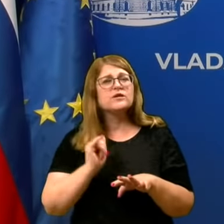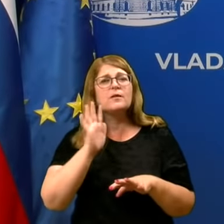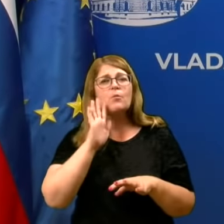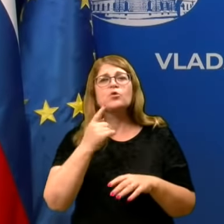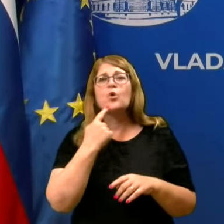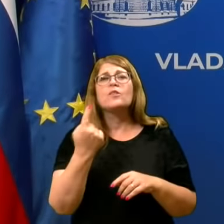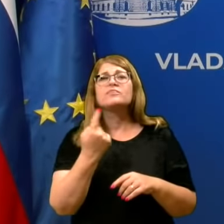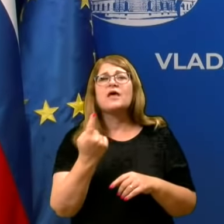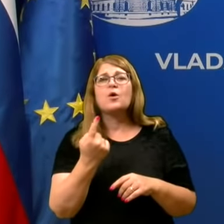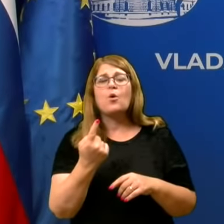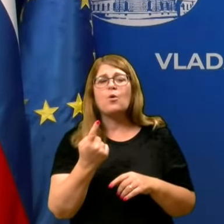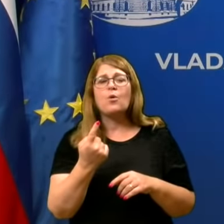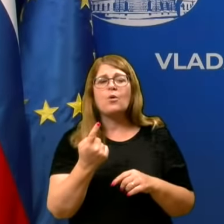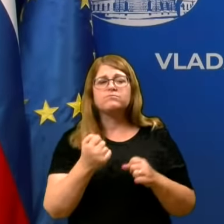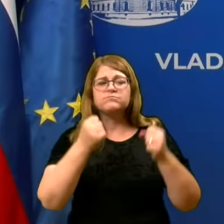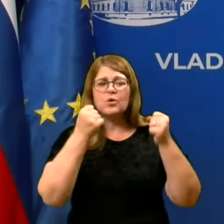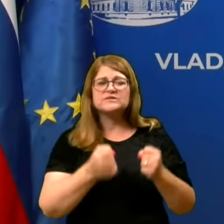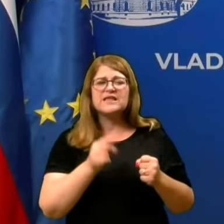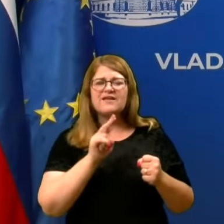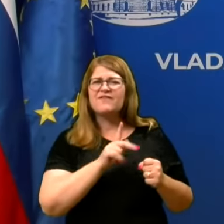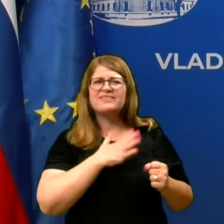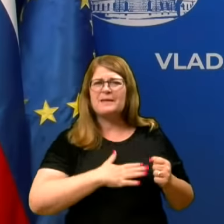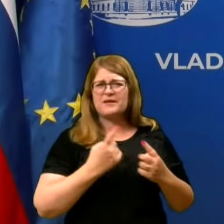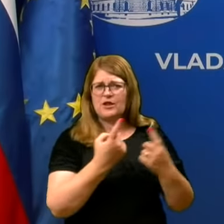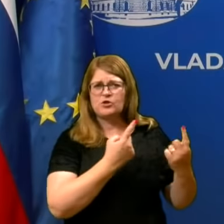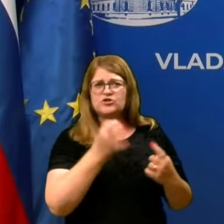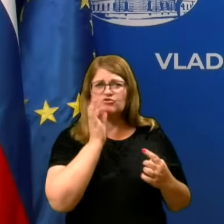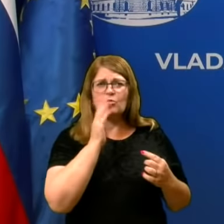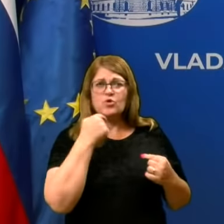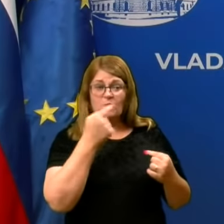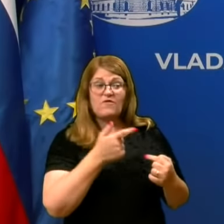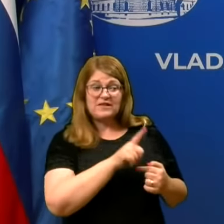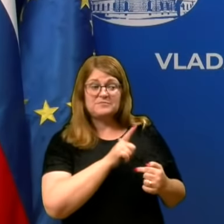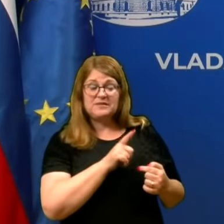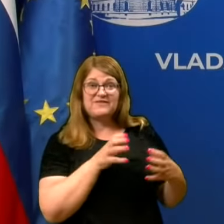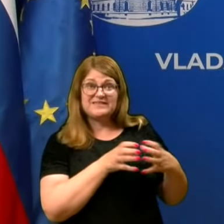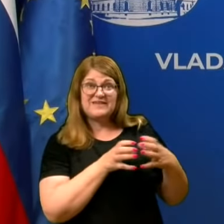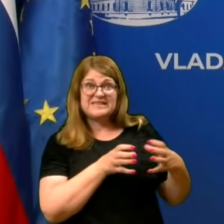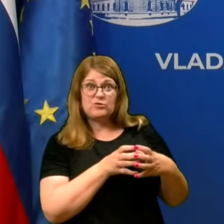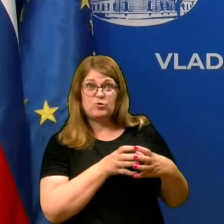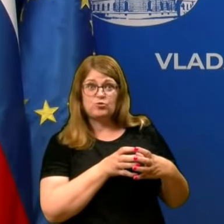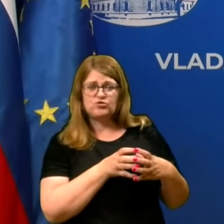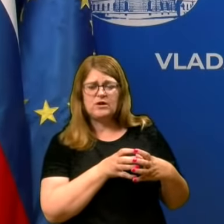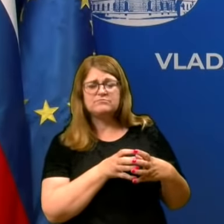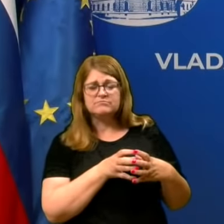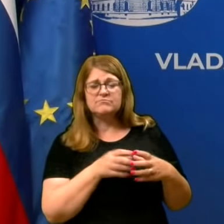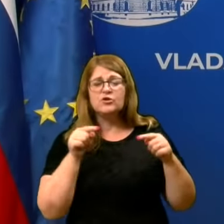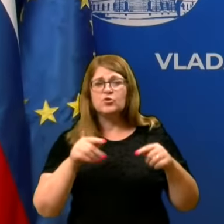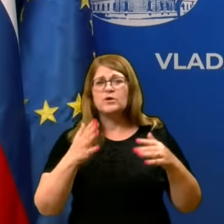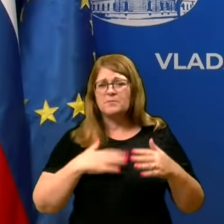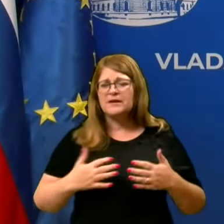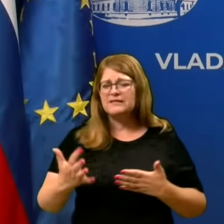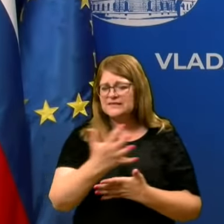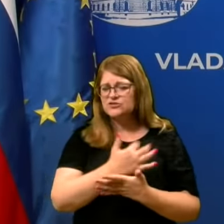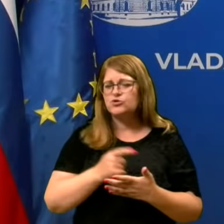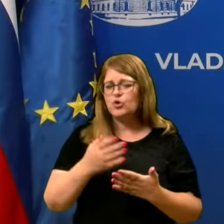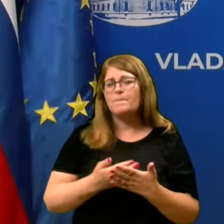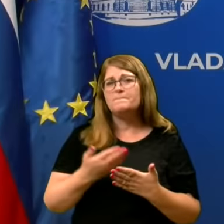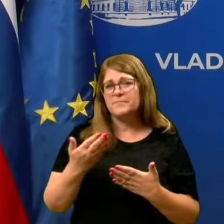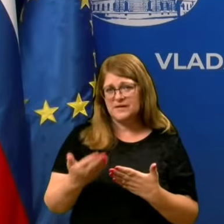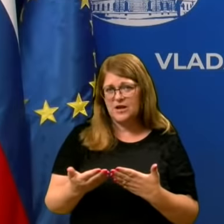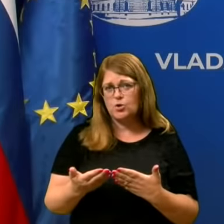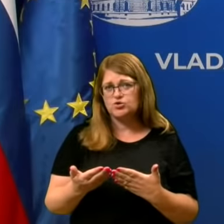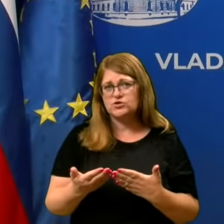nekoga spravljali v neugodno situacijo, če bojo povedali, da so bili v stiku. In to je tisto, ki bi rad tukaj, no, bom res izkoristil to priložnost in